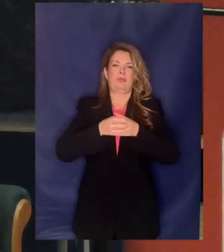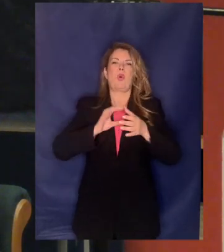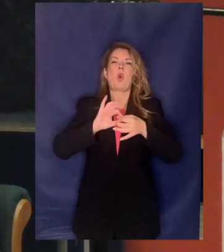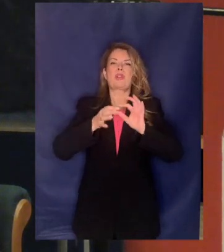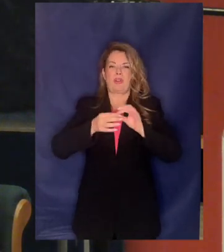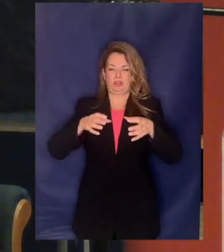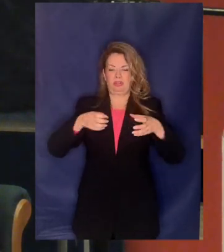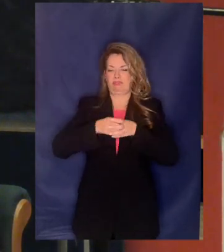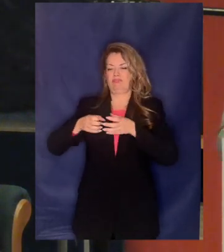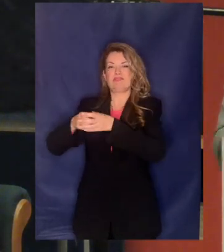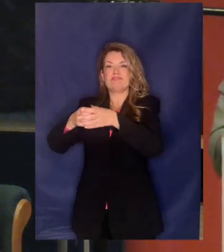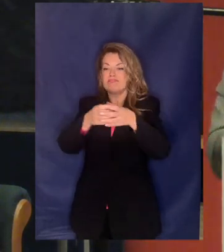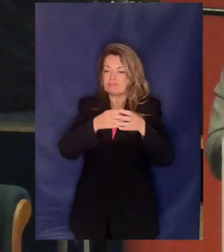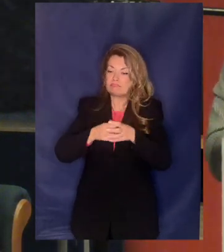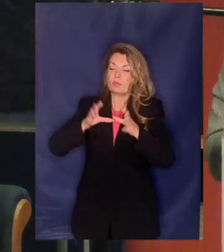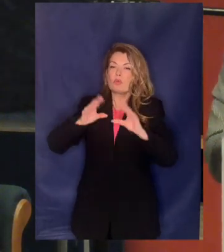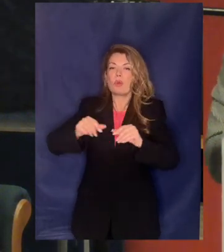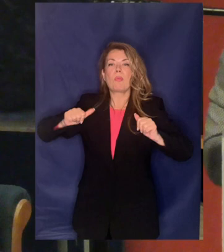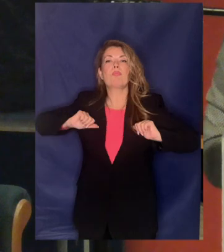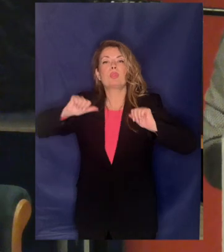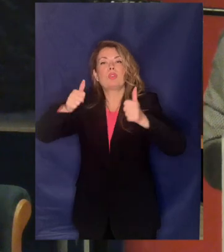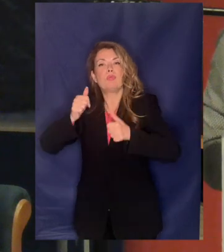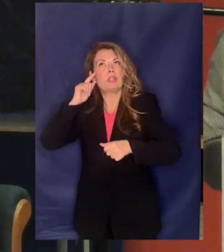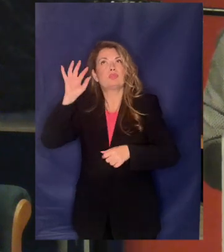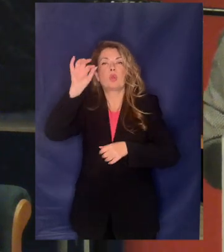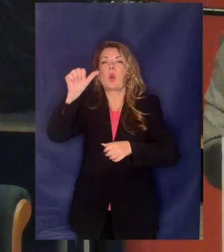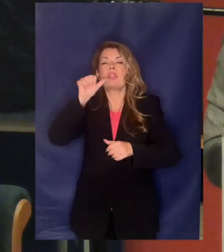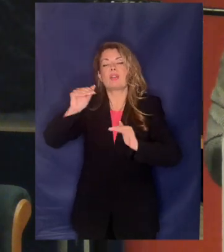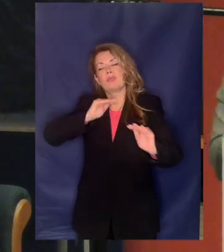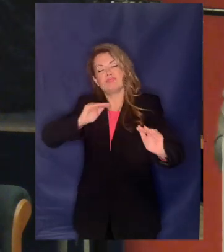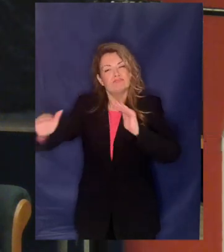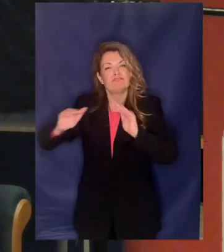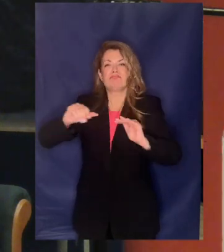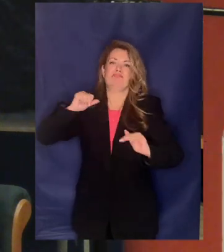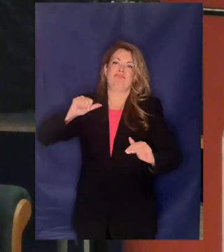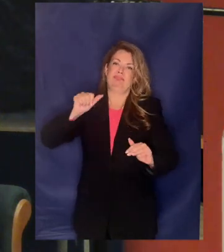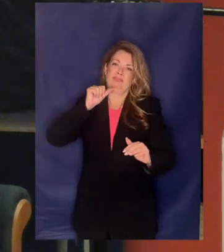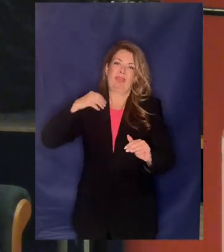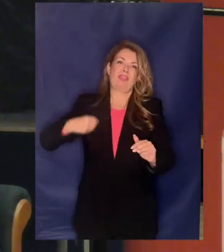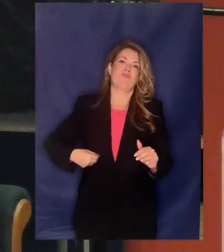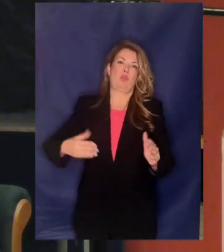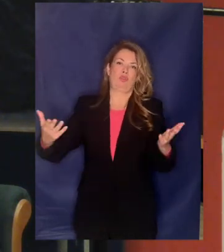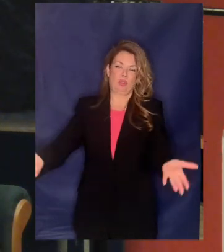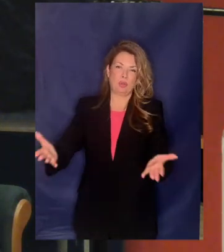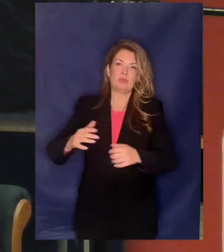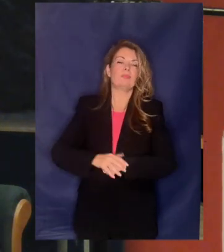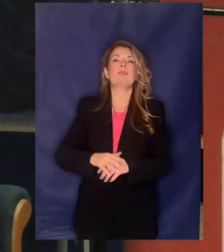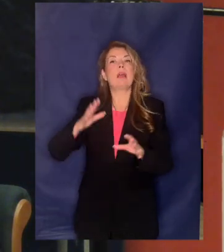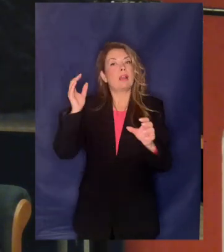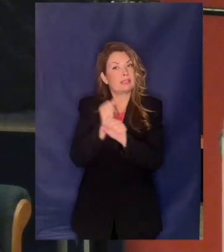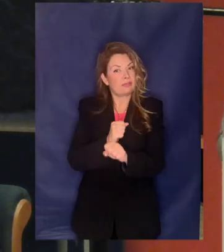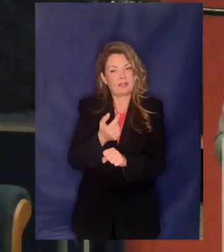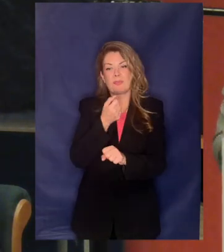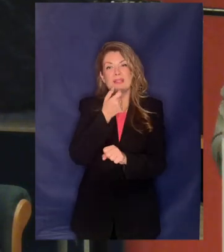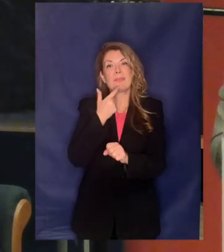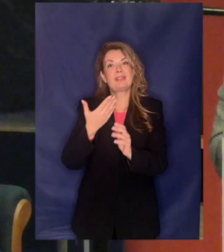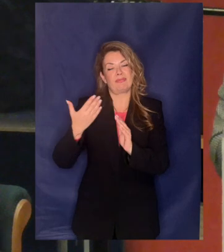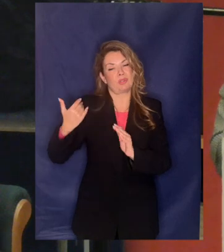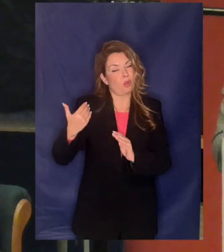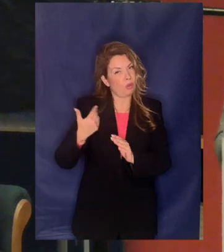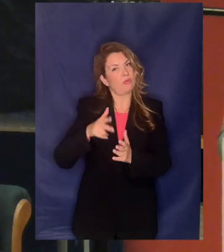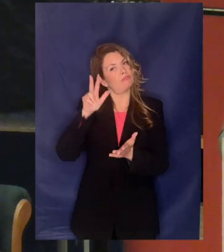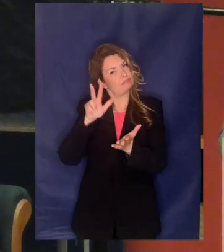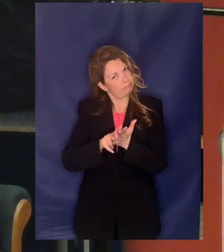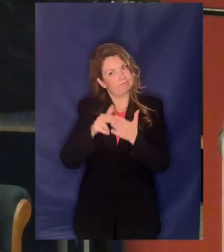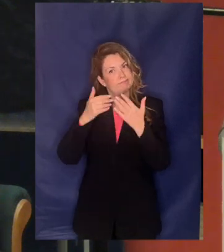πρωτοβουλία για το δημόσιο νερό και προσφεύγουμε ενάντια στο ΕΗΣ καταφέρνουμε και παίρνουμε το Σεπτέμβριο βγήκε η απόφαση η